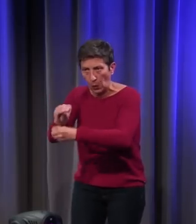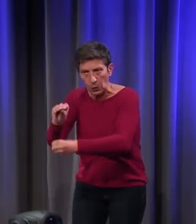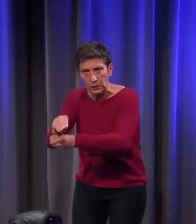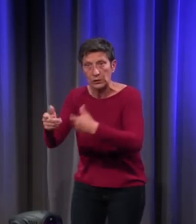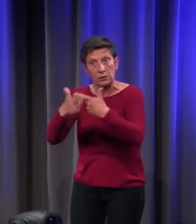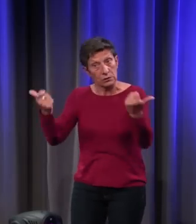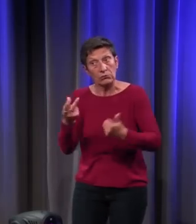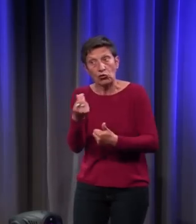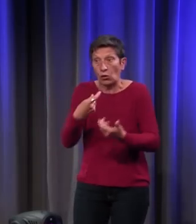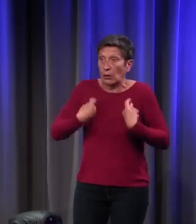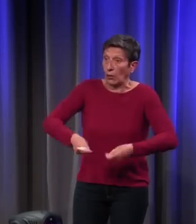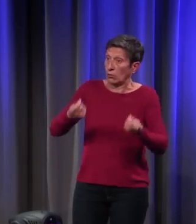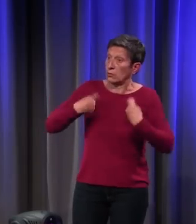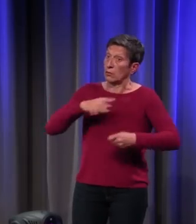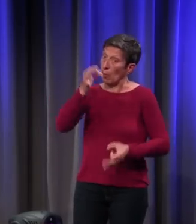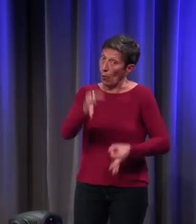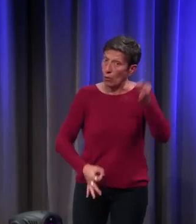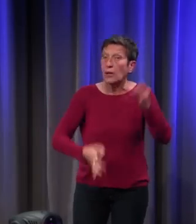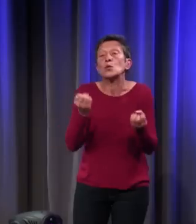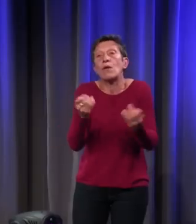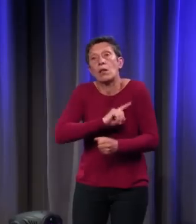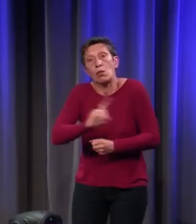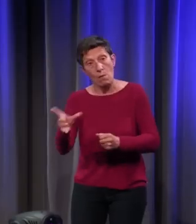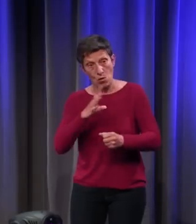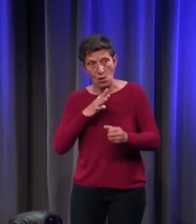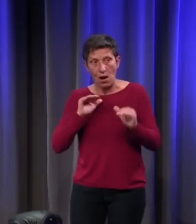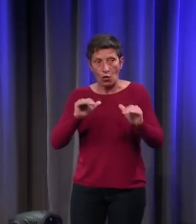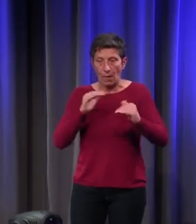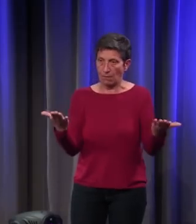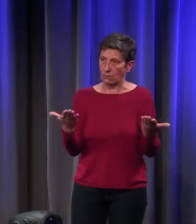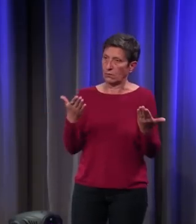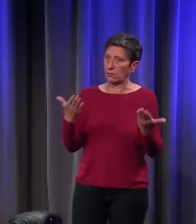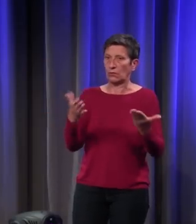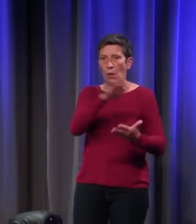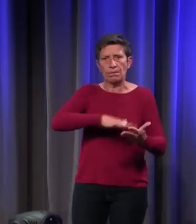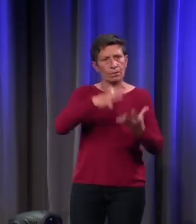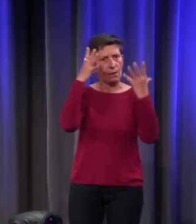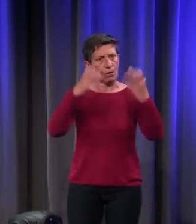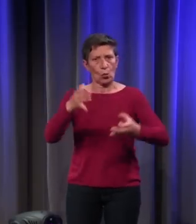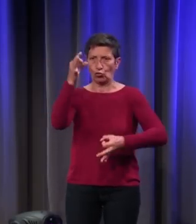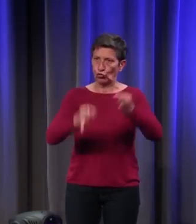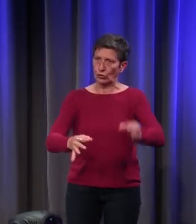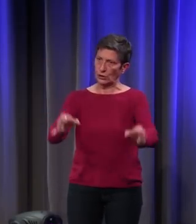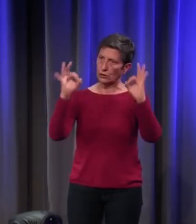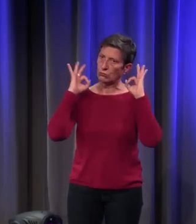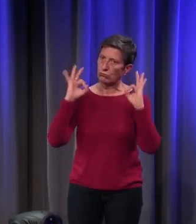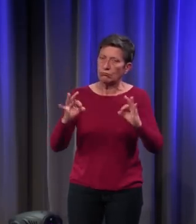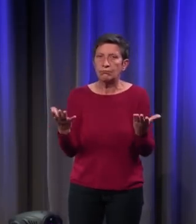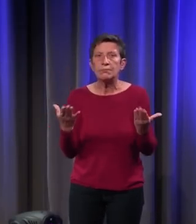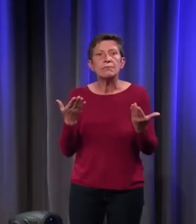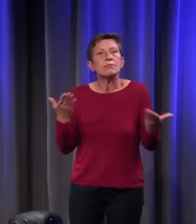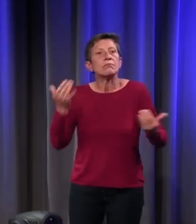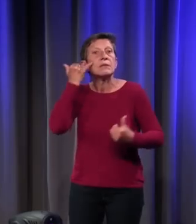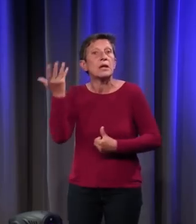Ce n pas très fréquent, mais ça existe. C'est l'idée de rendre la bonne justice et c'est l'idée qu'un animal comme le